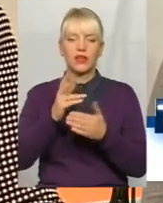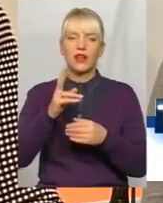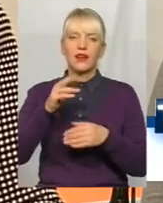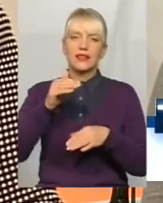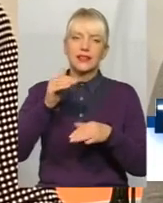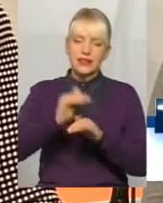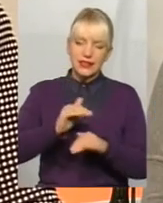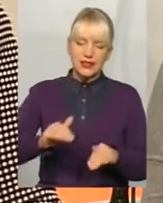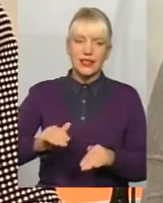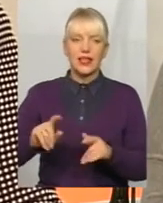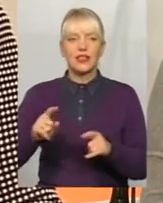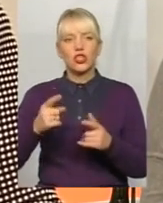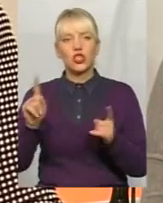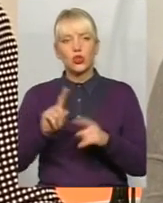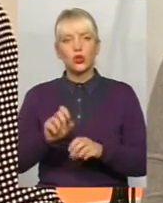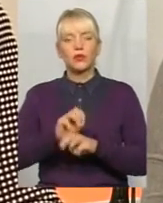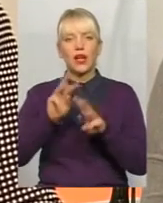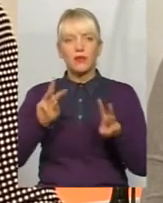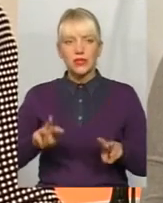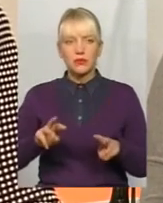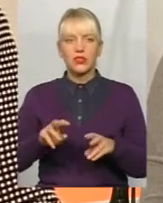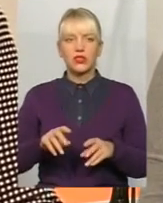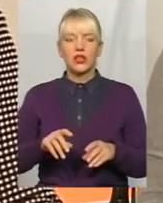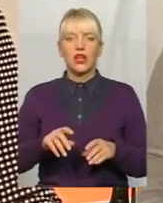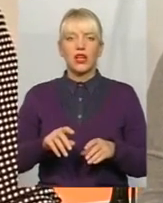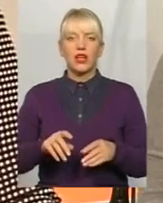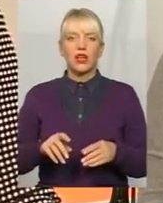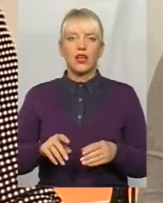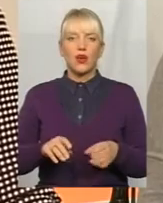тобто, щоб обеспечити определенний уровень